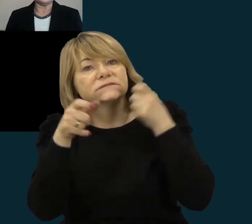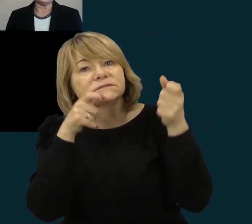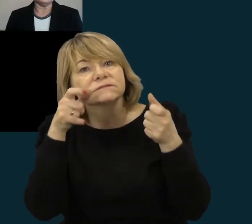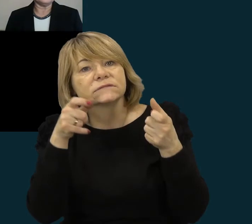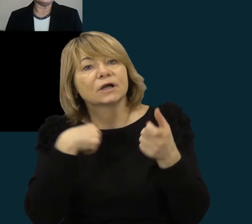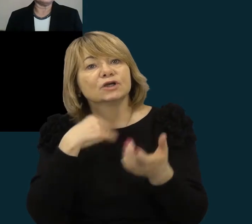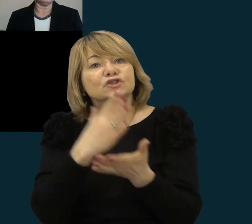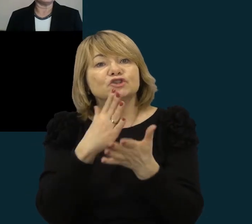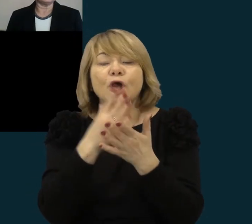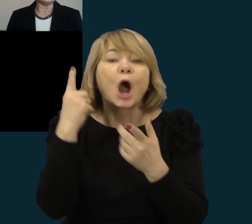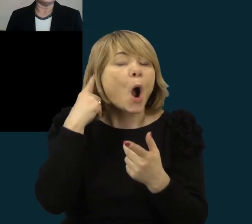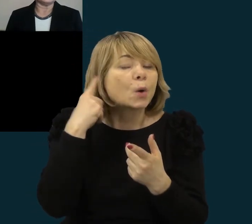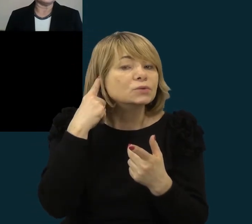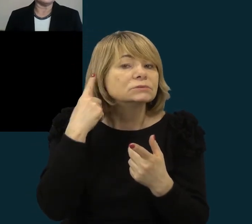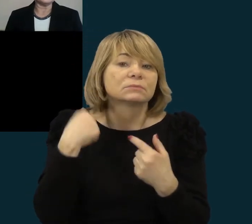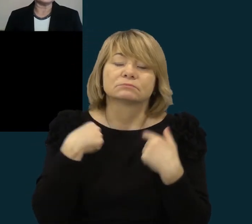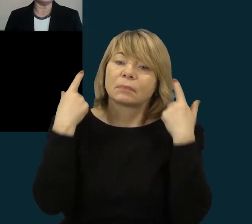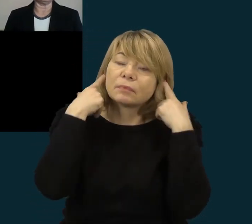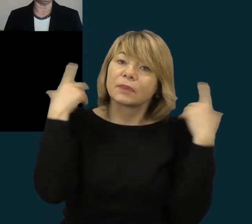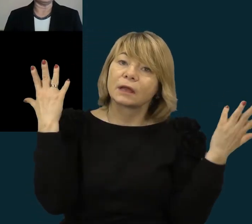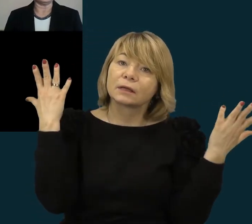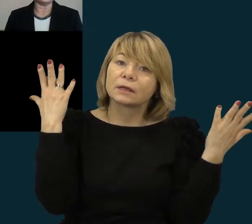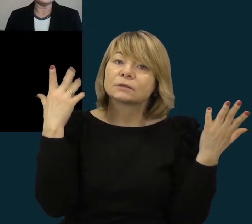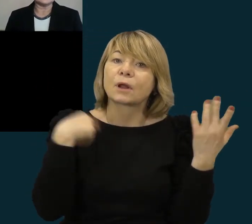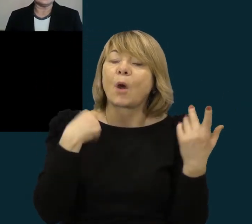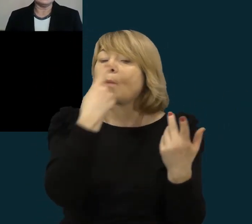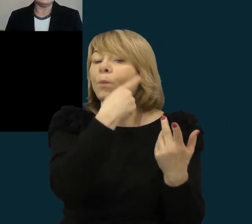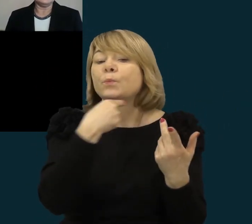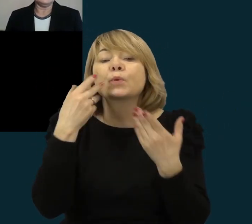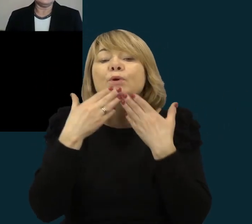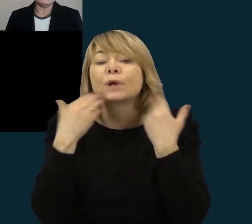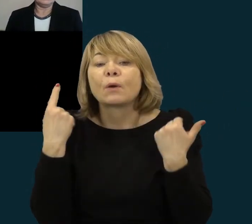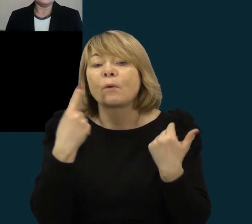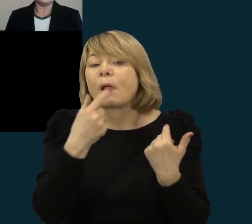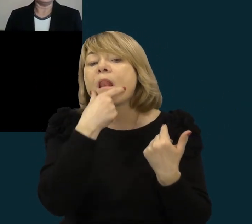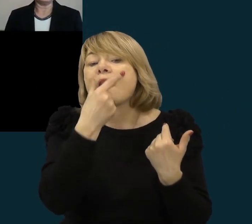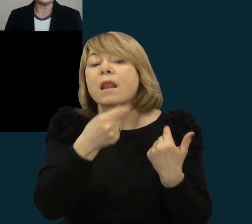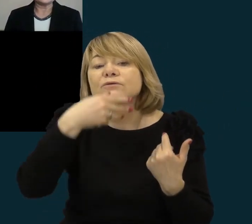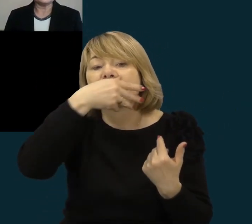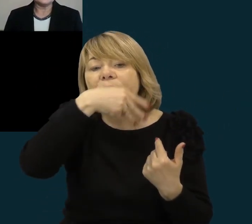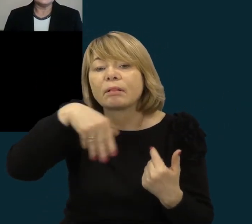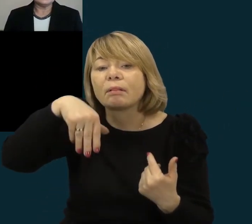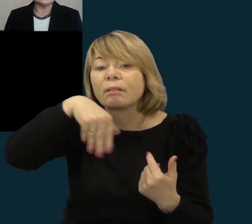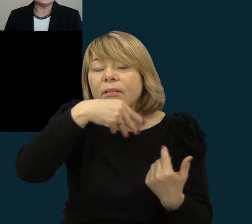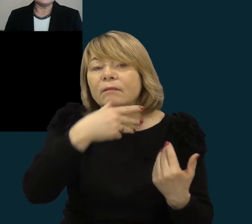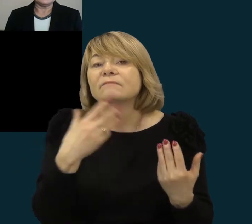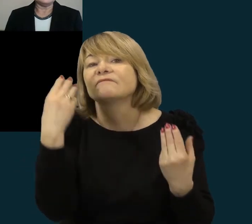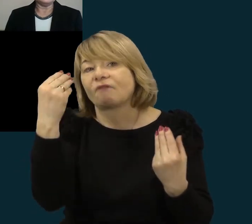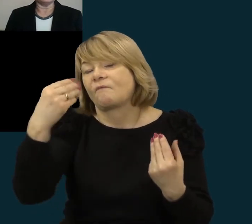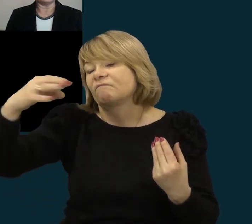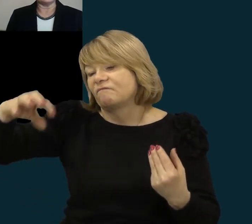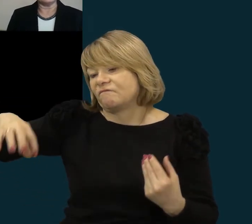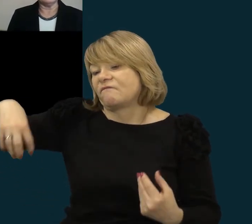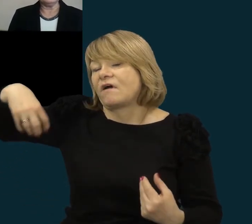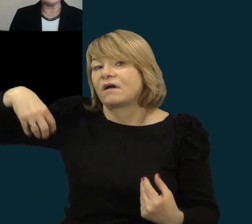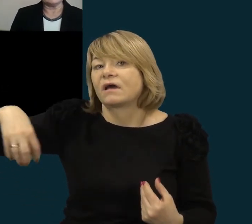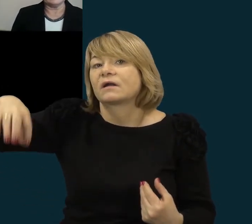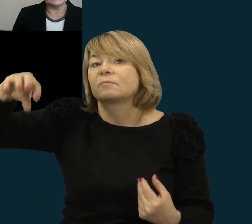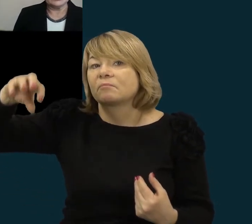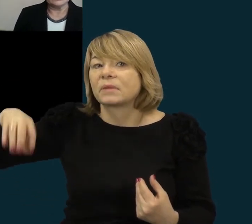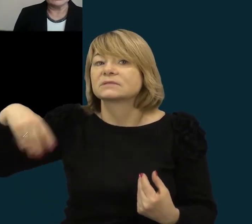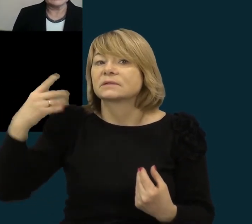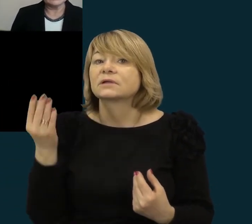negiridžiu, neturiu burnuos, bet lėžu visą baluoja. Kas tai? Varpas. Ir įkėlė vadaktų,